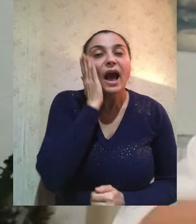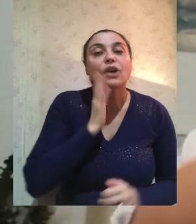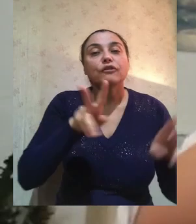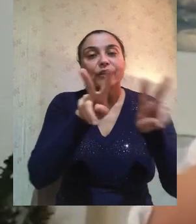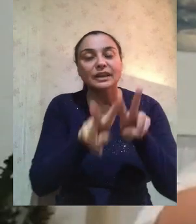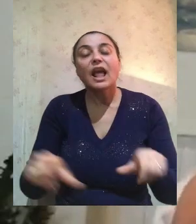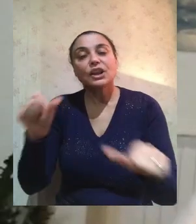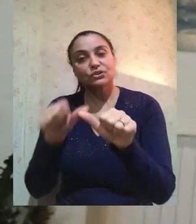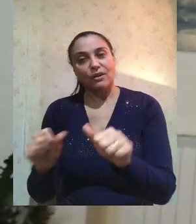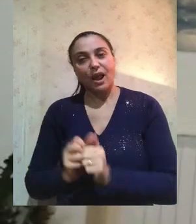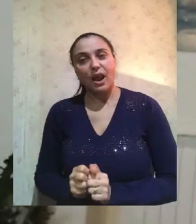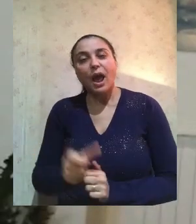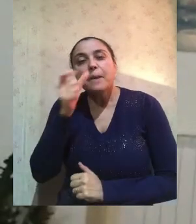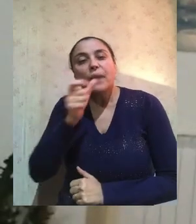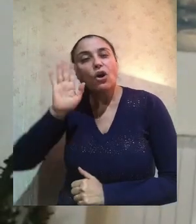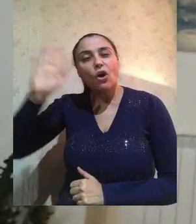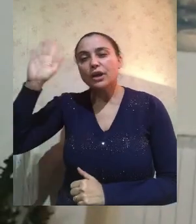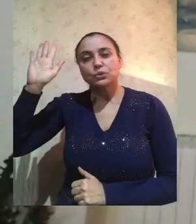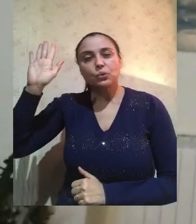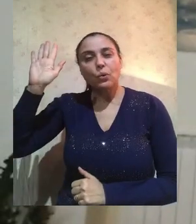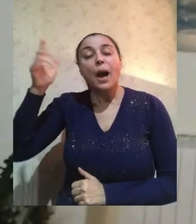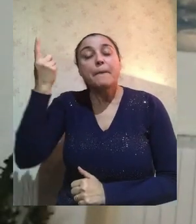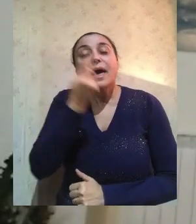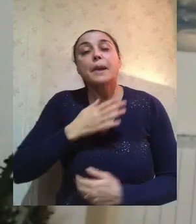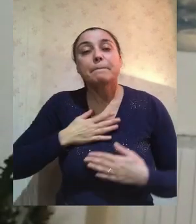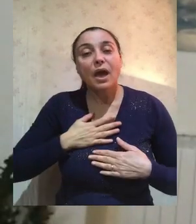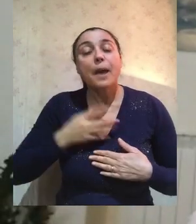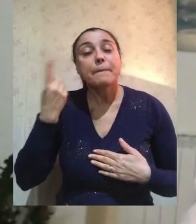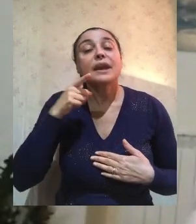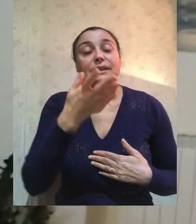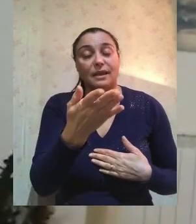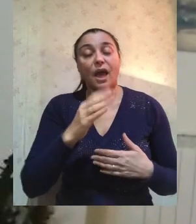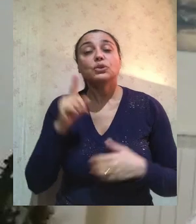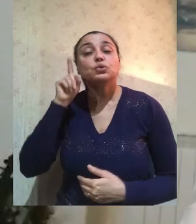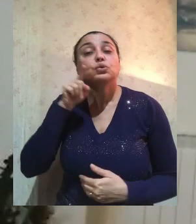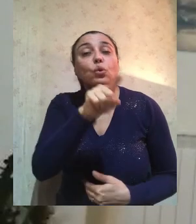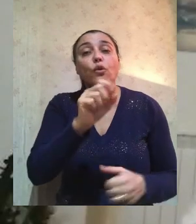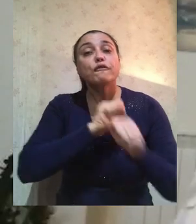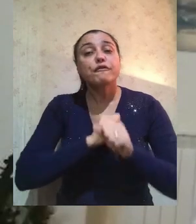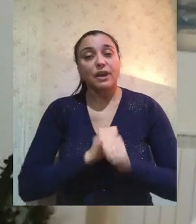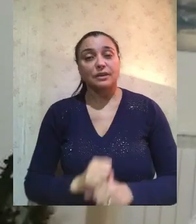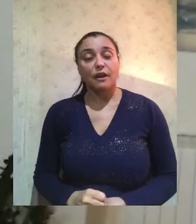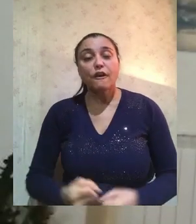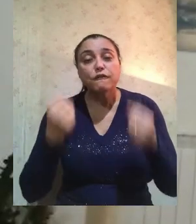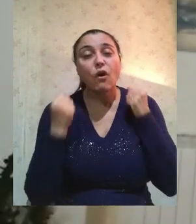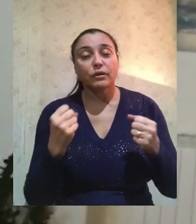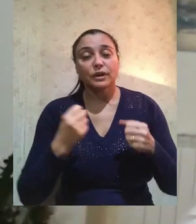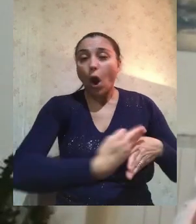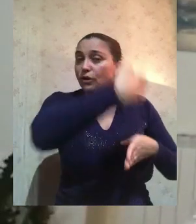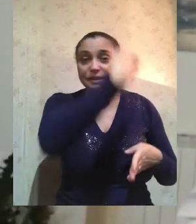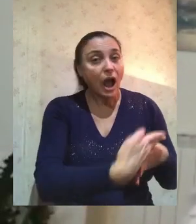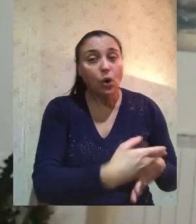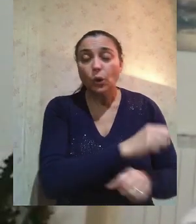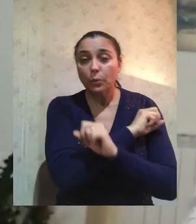sorella è quello che dice il Signore a me a te quest'oggi abbi fede una fede che non guarda ostacoli